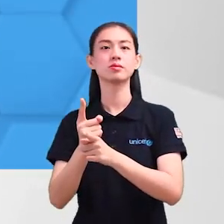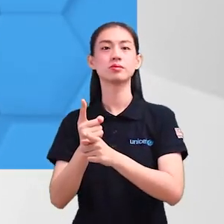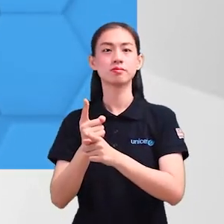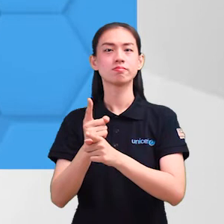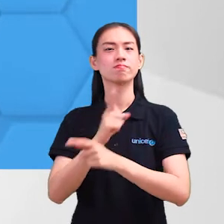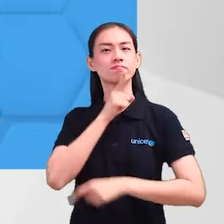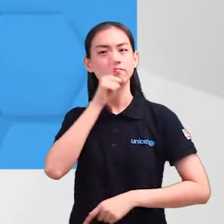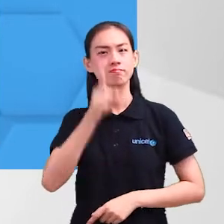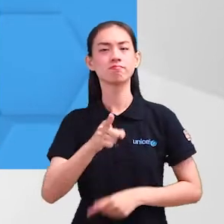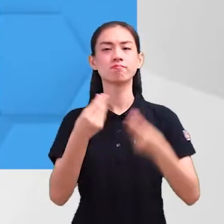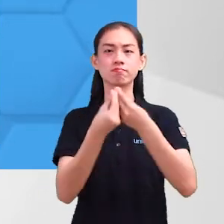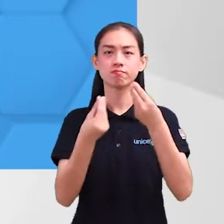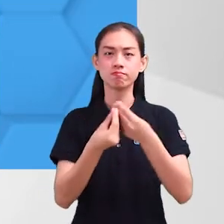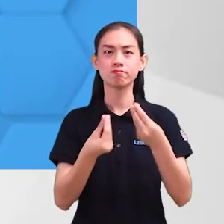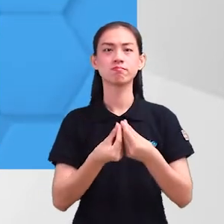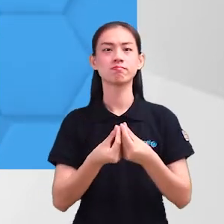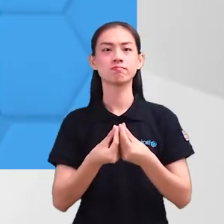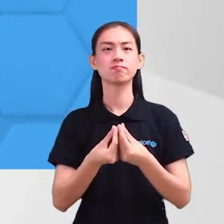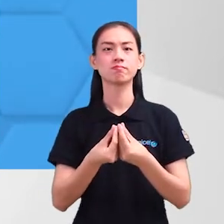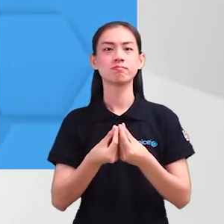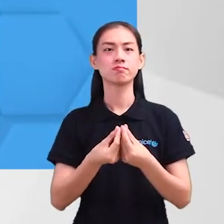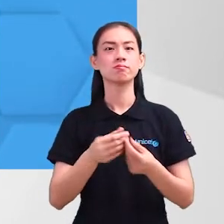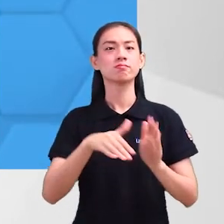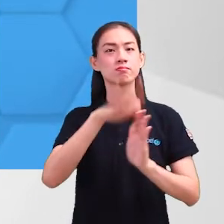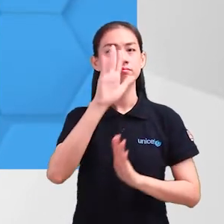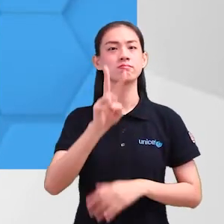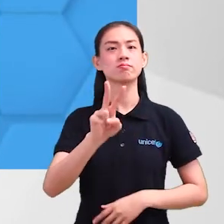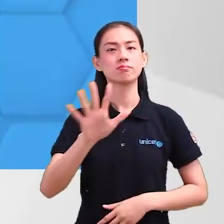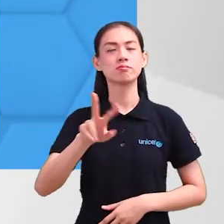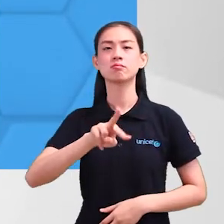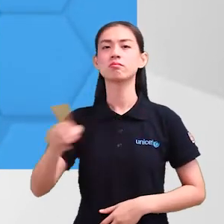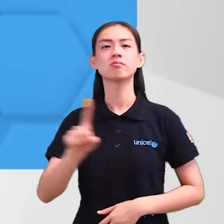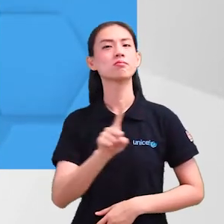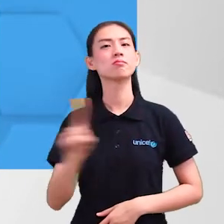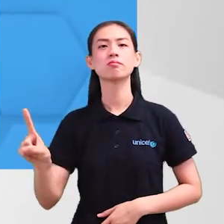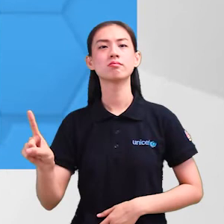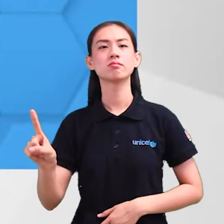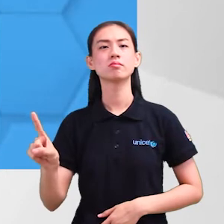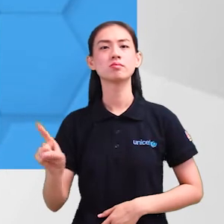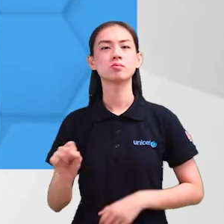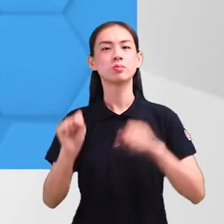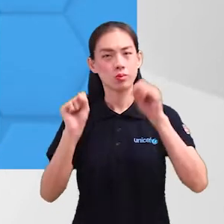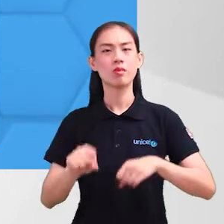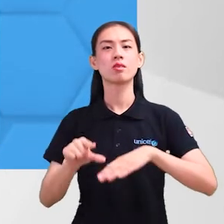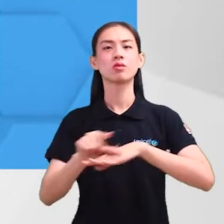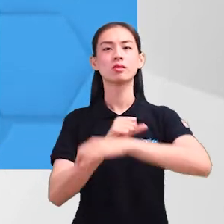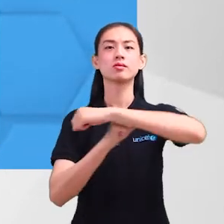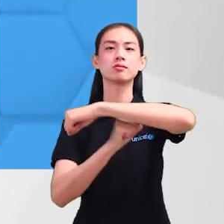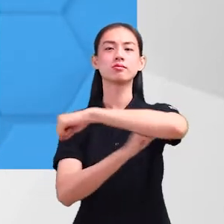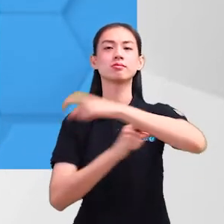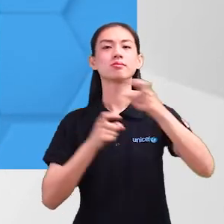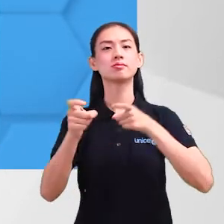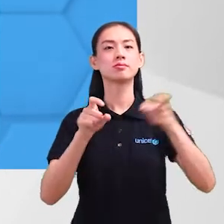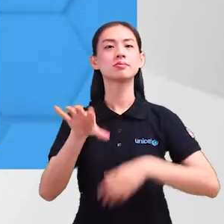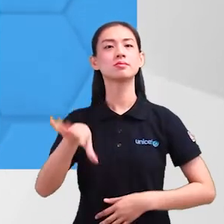kalkulator tersebut perlu mengenal pasti sama ada nilai yang dikira itu melebihi 25 atau tidak Kita boleh gunakan